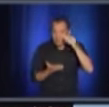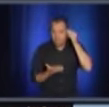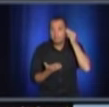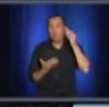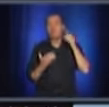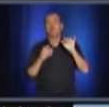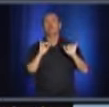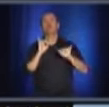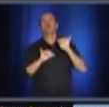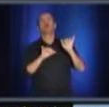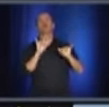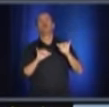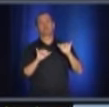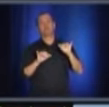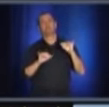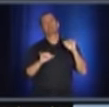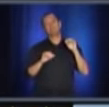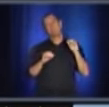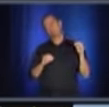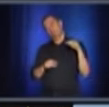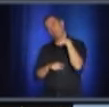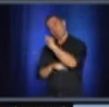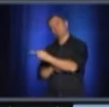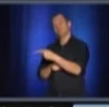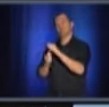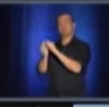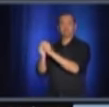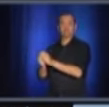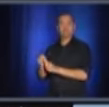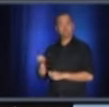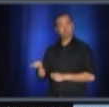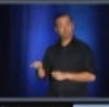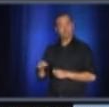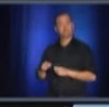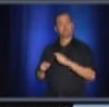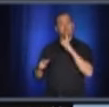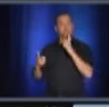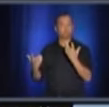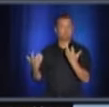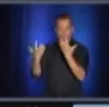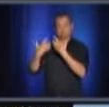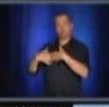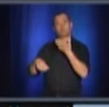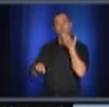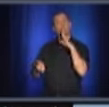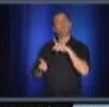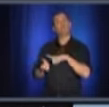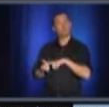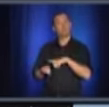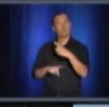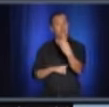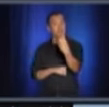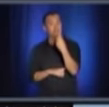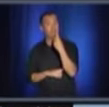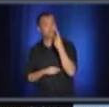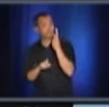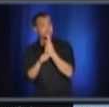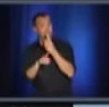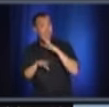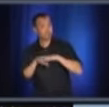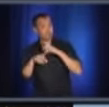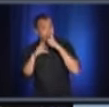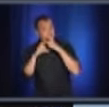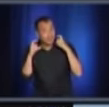on verra pour votre question spécifique, s'assurer qu'il pas d'incohérence, parce que votre question est très à propos, la semaine prochaine,